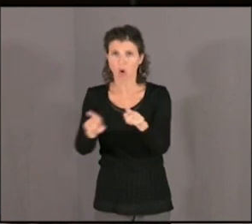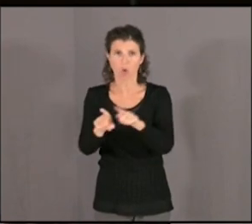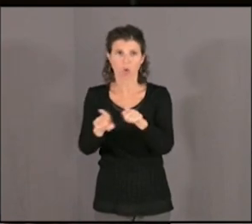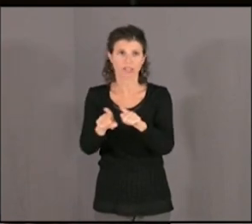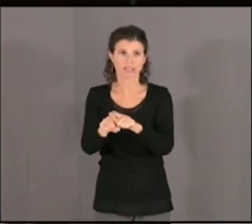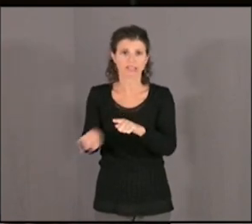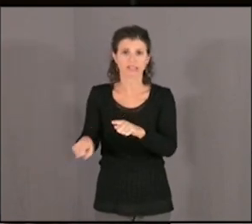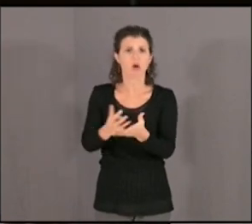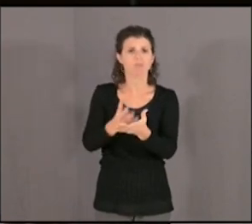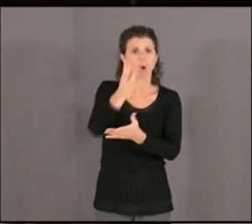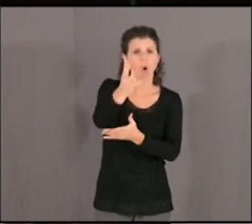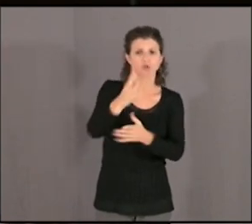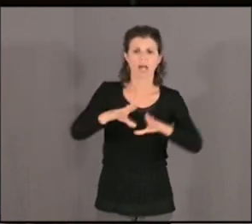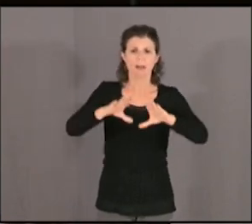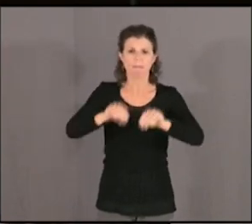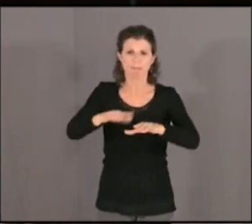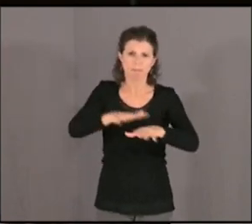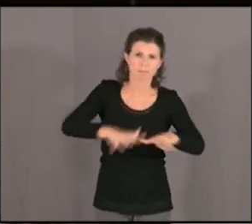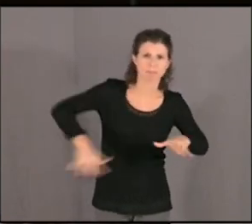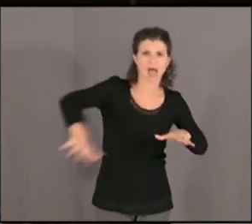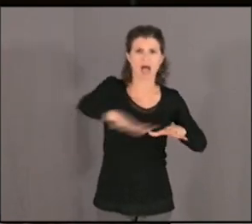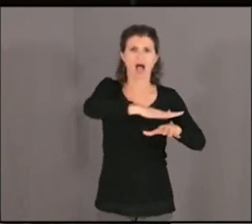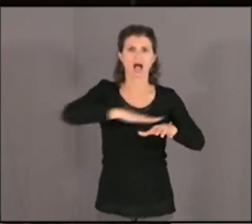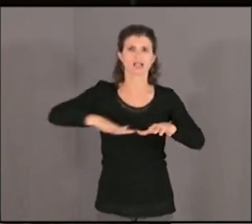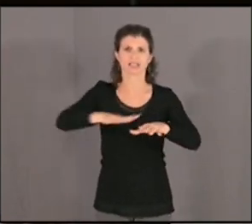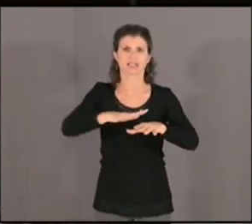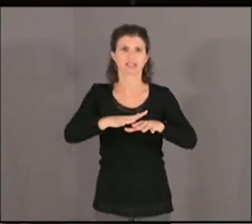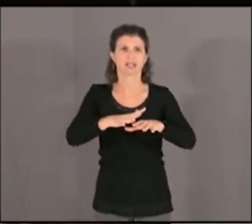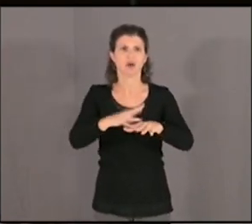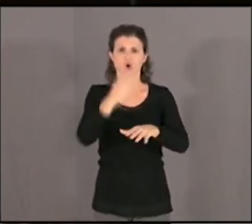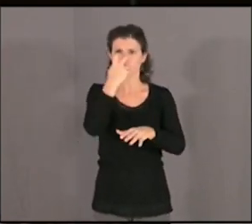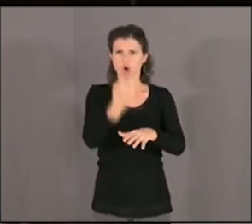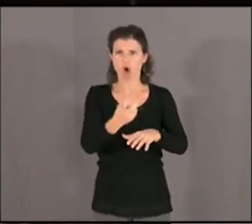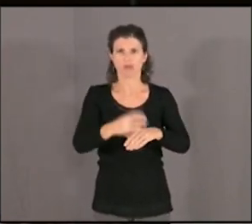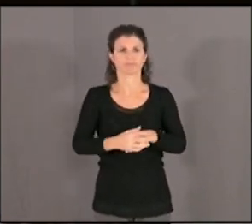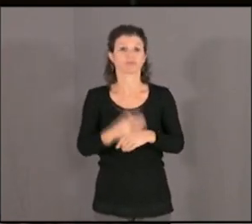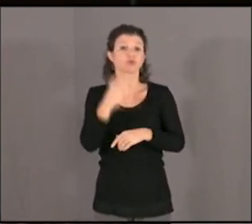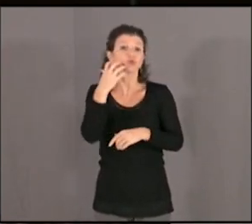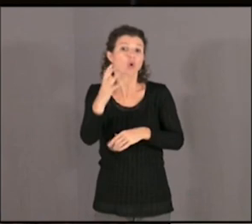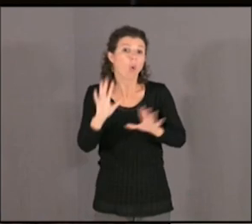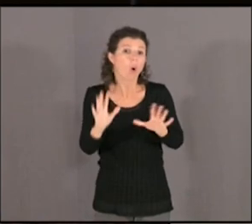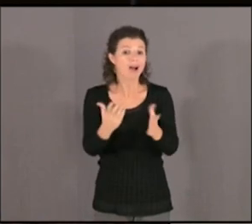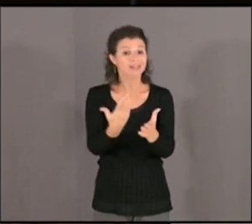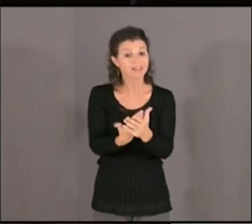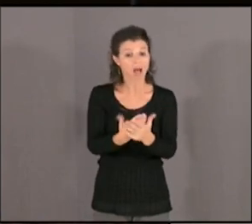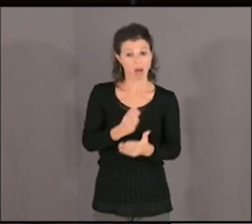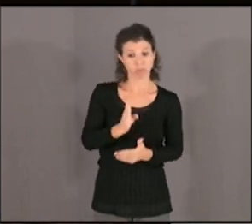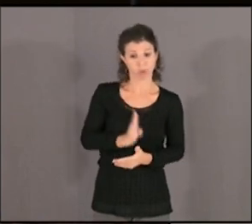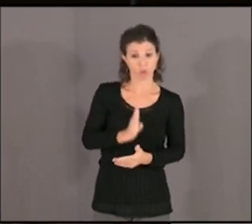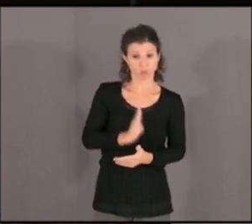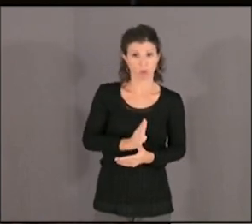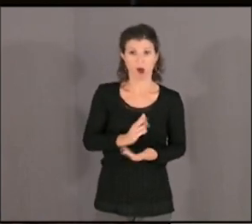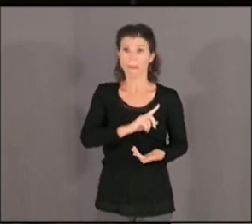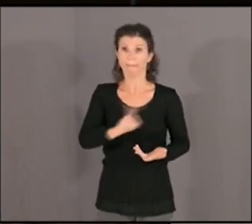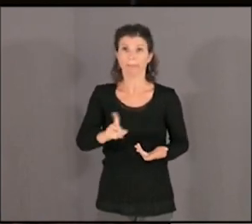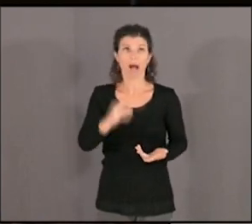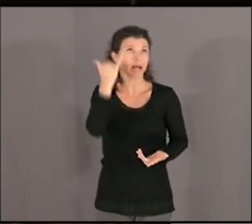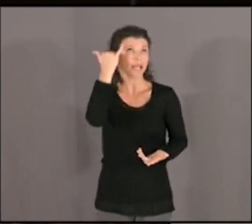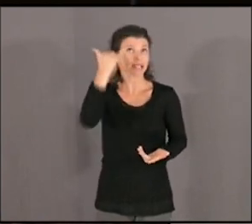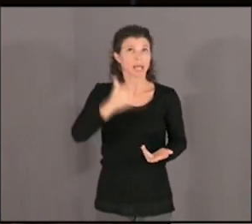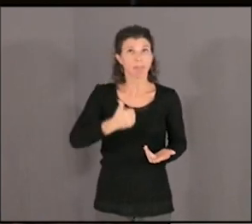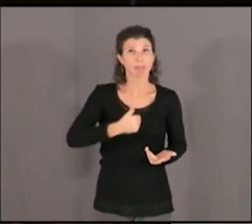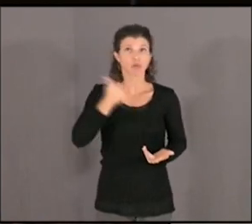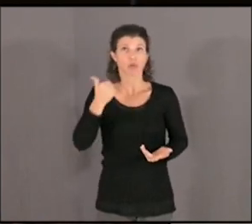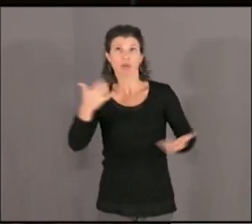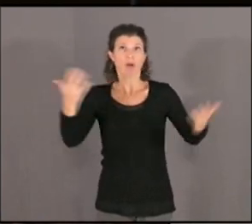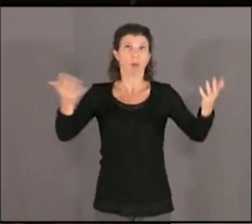la place de Gaulle, je crois. Donc vous voyez, ce n pas une lubie personnelle. Je pense que c'est un besoin et une nécessité,